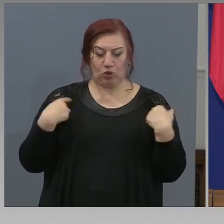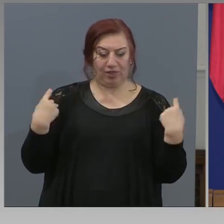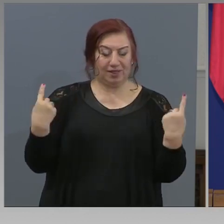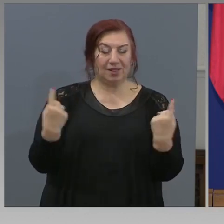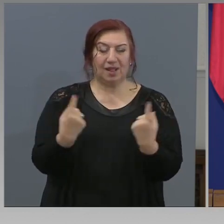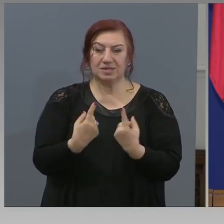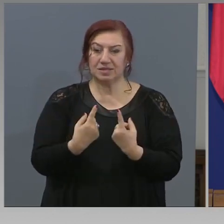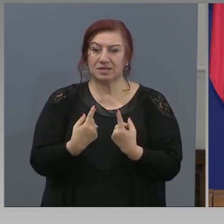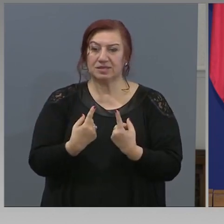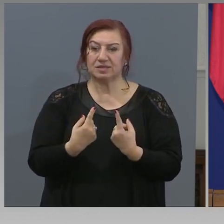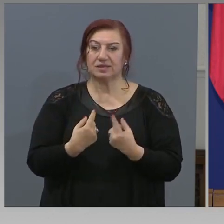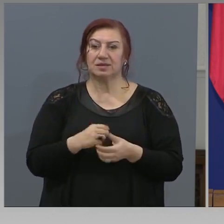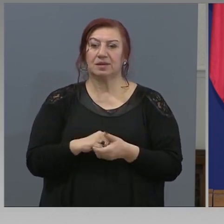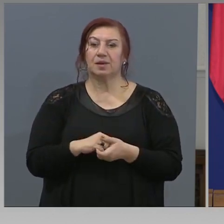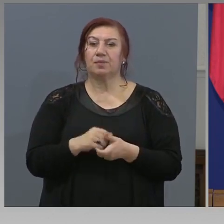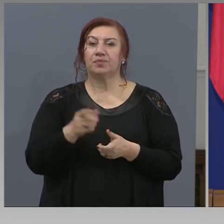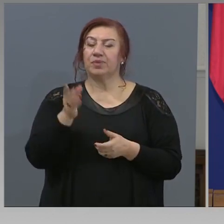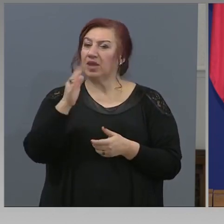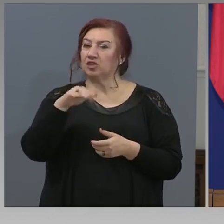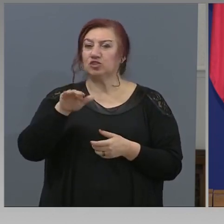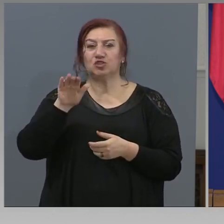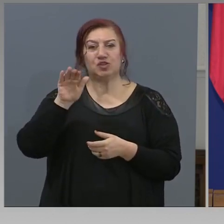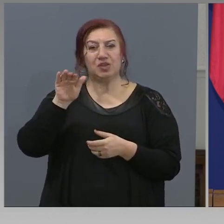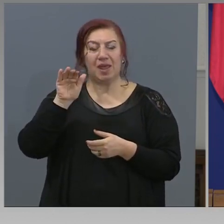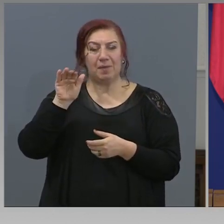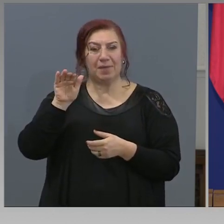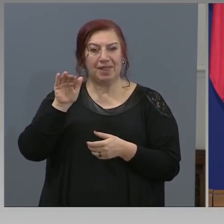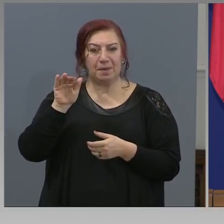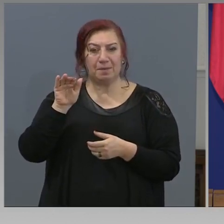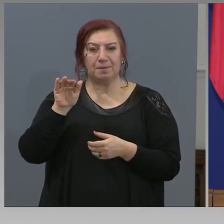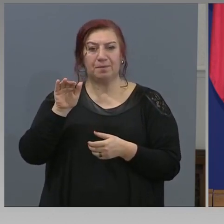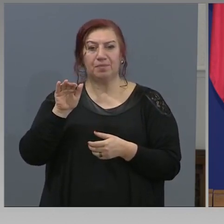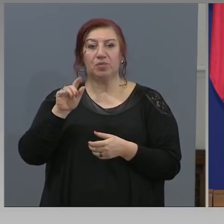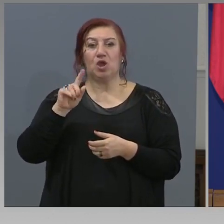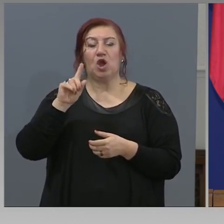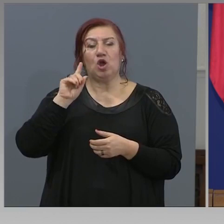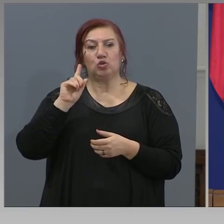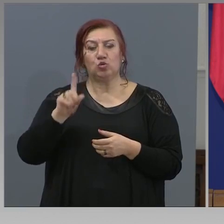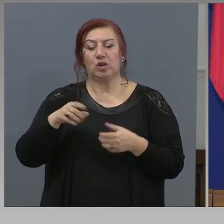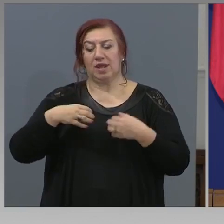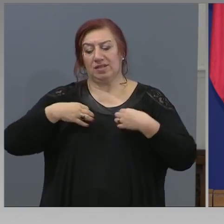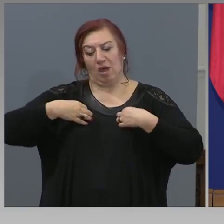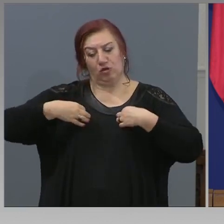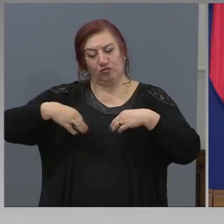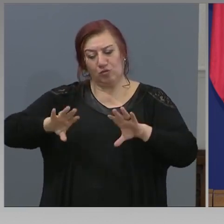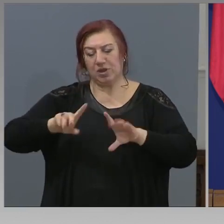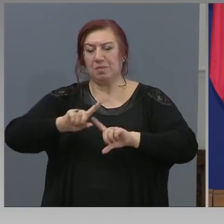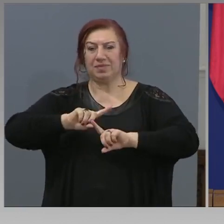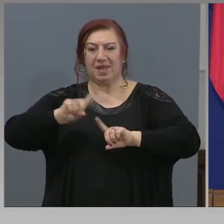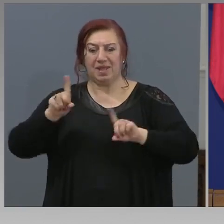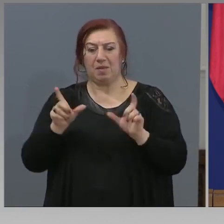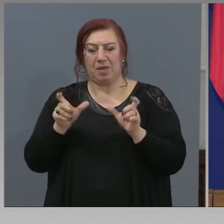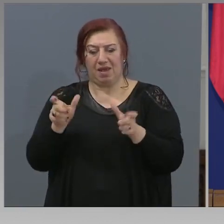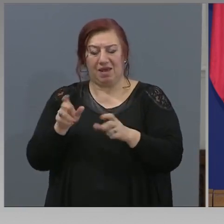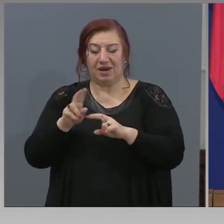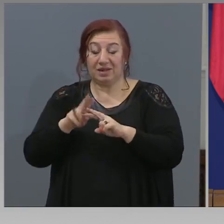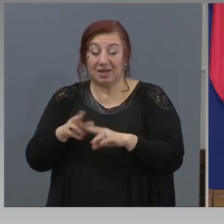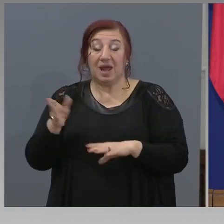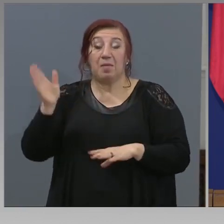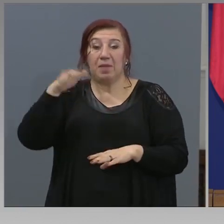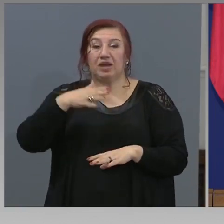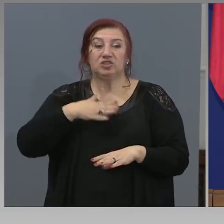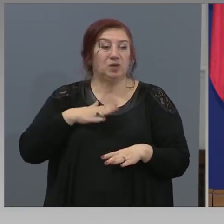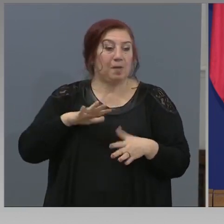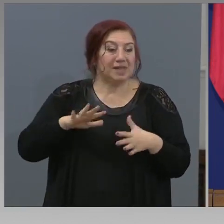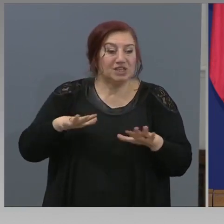ще бъдим в... Дори и да паннат мерките за карантината, ще бъдим в ситуация, която ще се наложи да